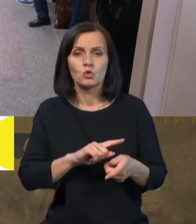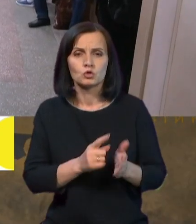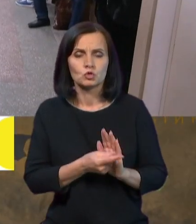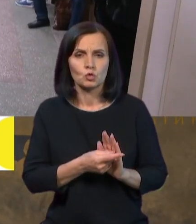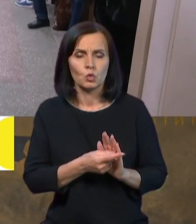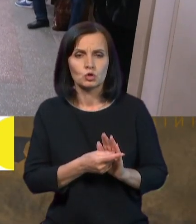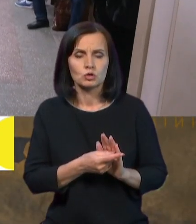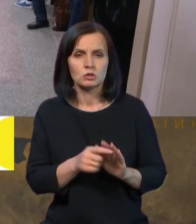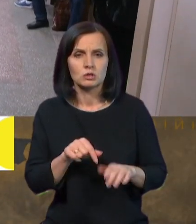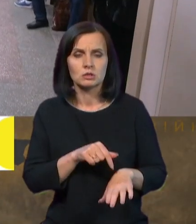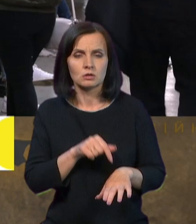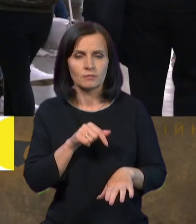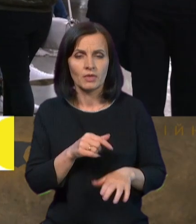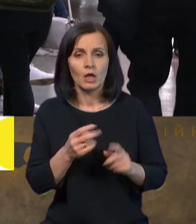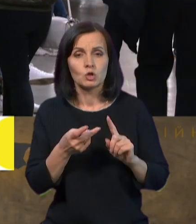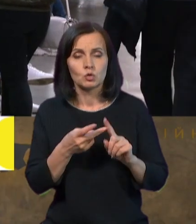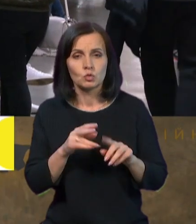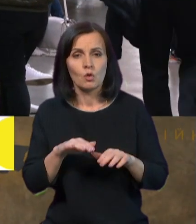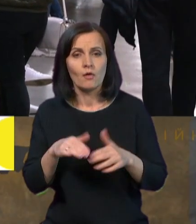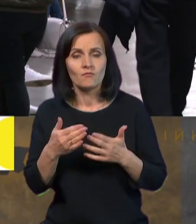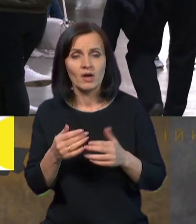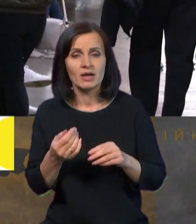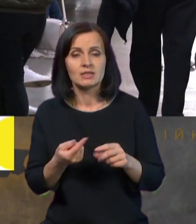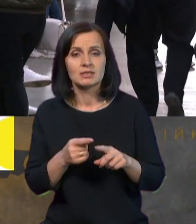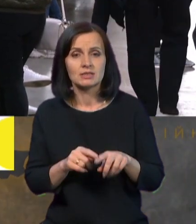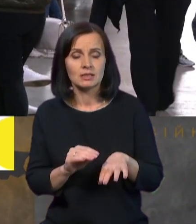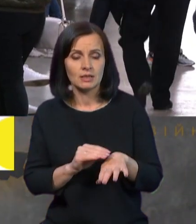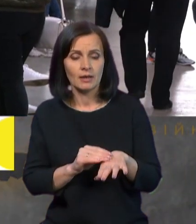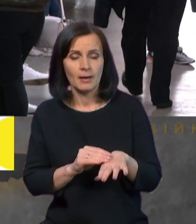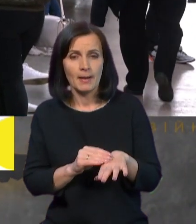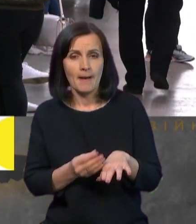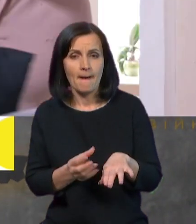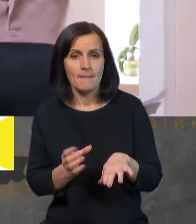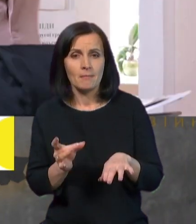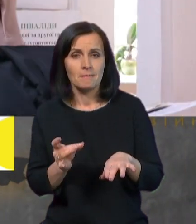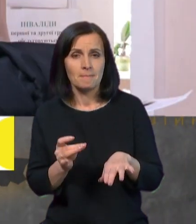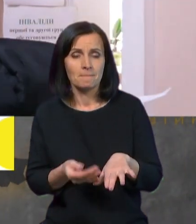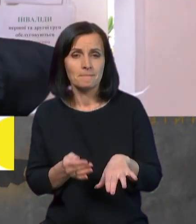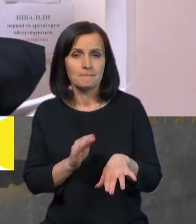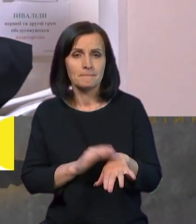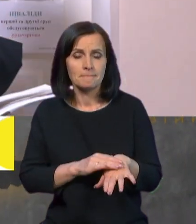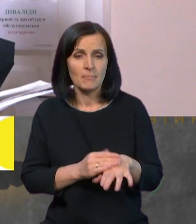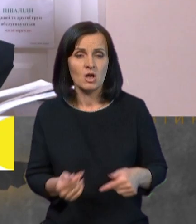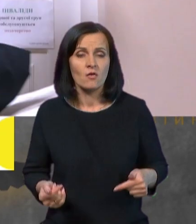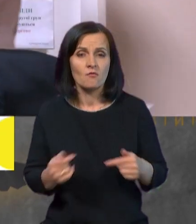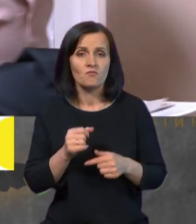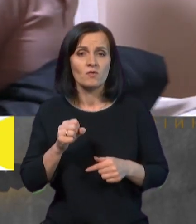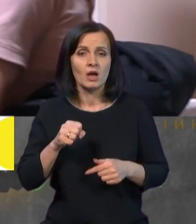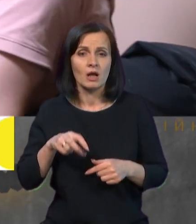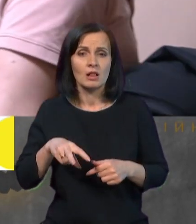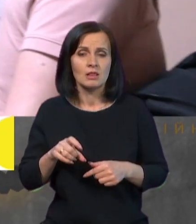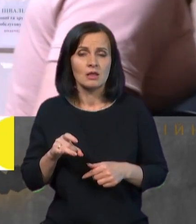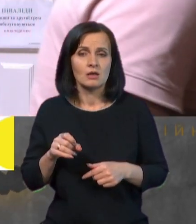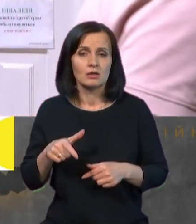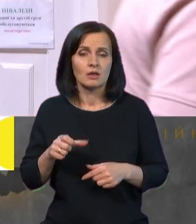Другий вид алерготестування – це нанесення пластерів з відповідними алергенами. Як правило, тут